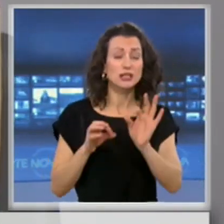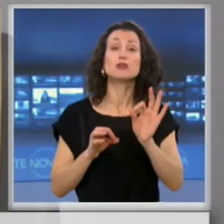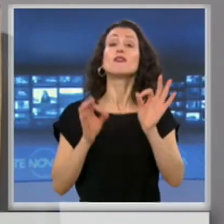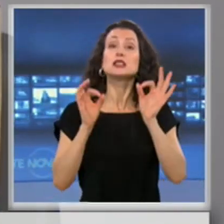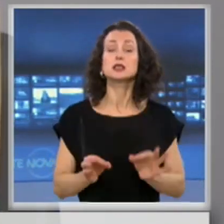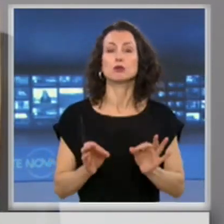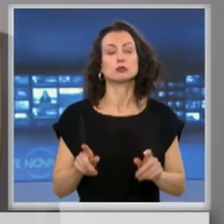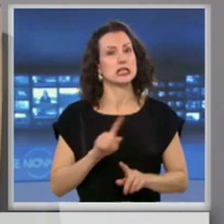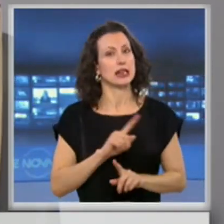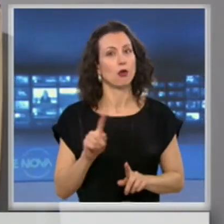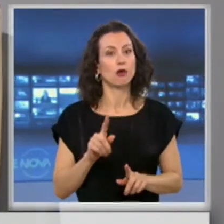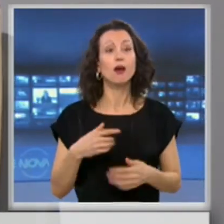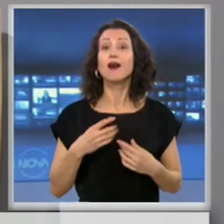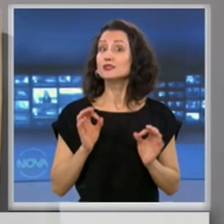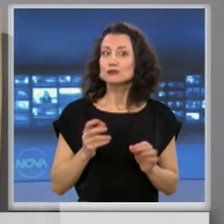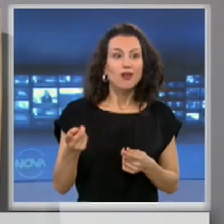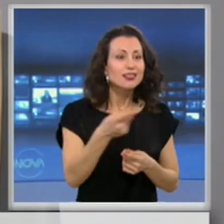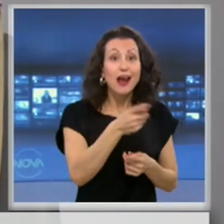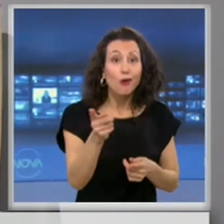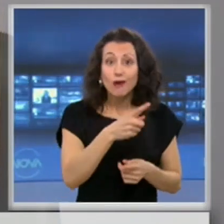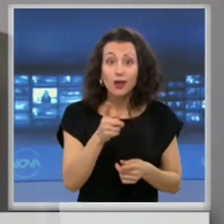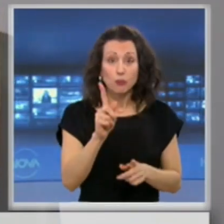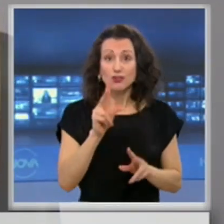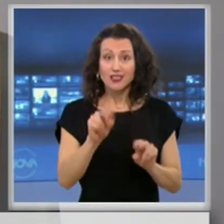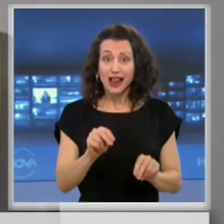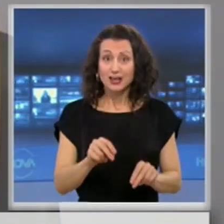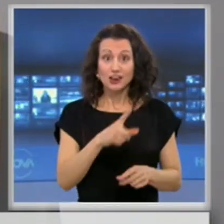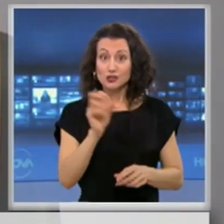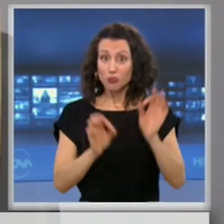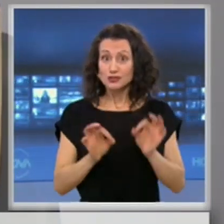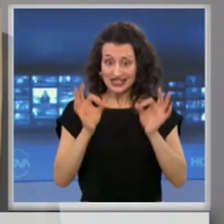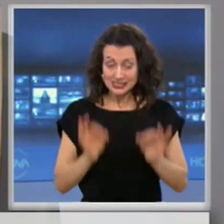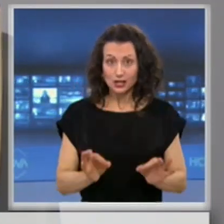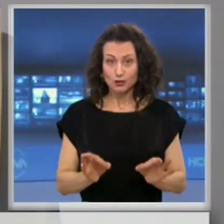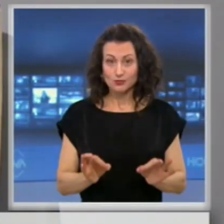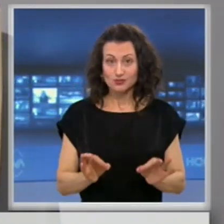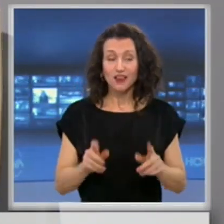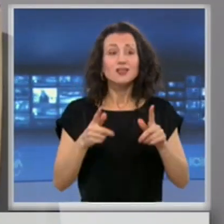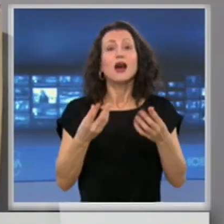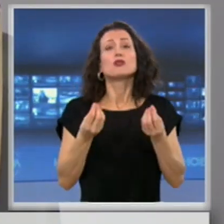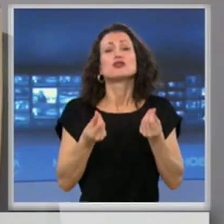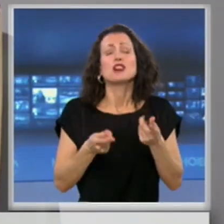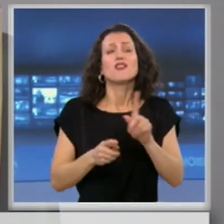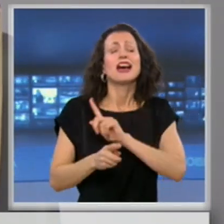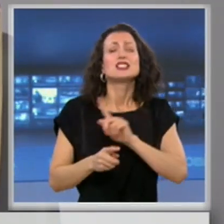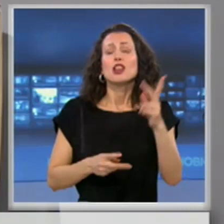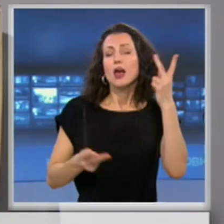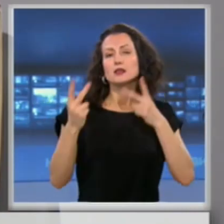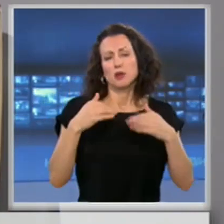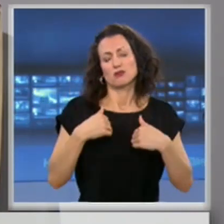Всъщност някой може ли да го заяви това нещо? Това е абсолютно... Значи, че не си разбира от работата.